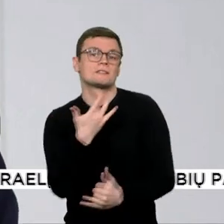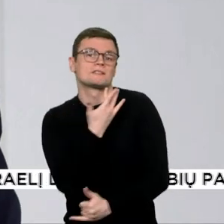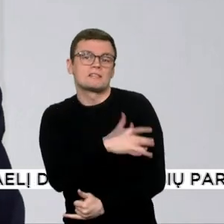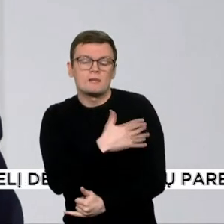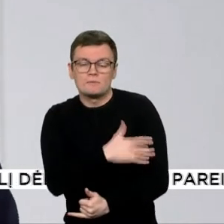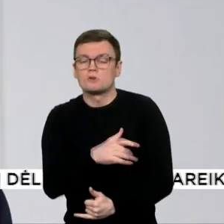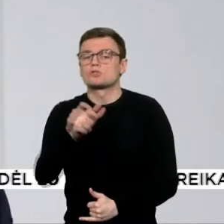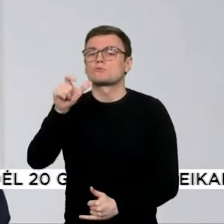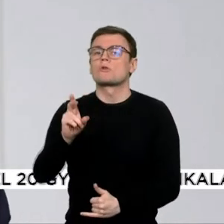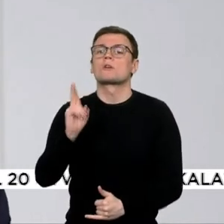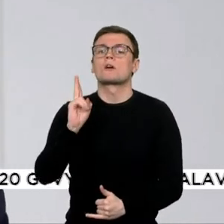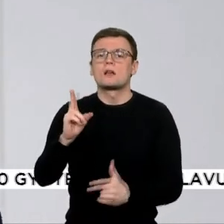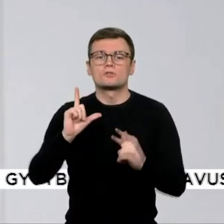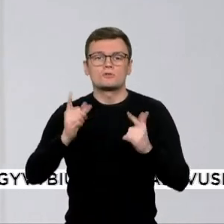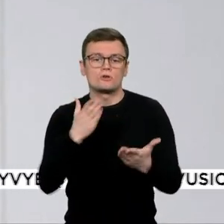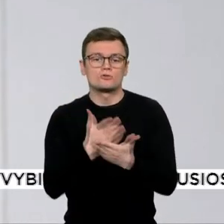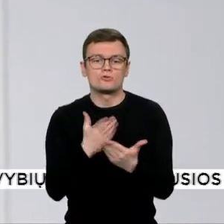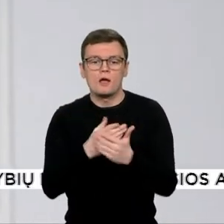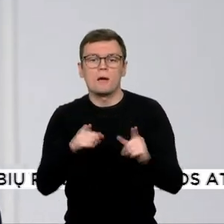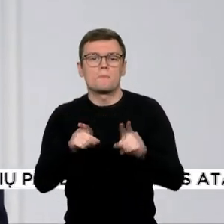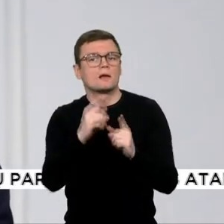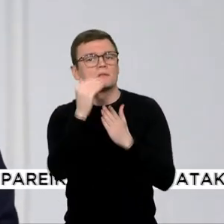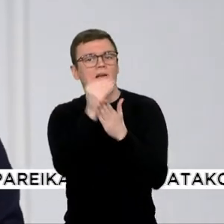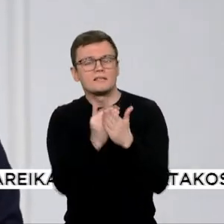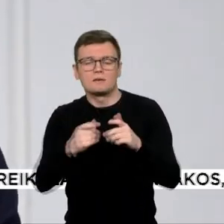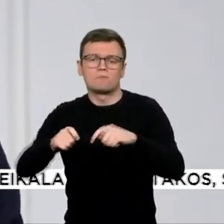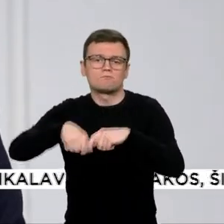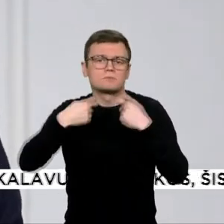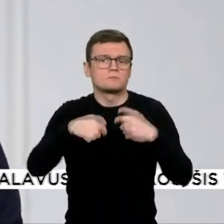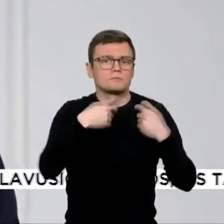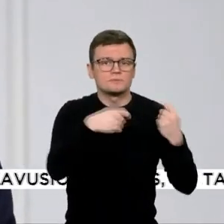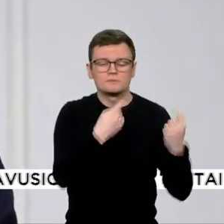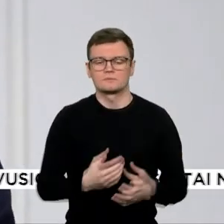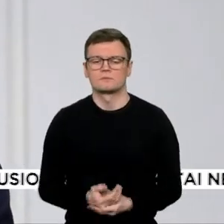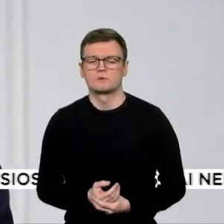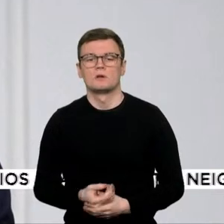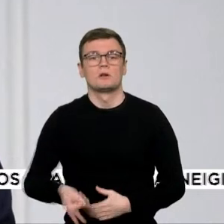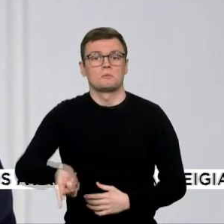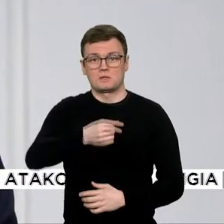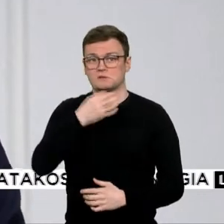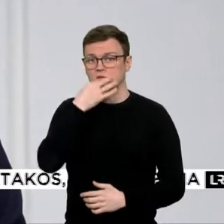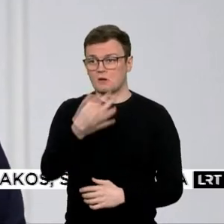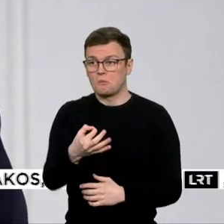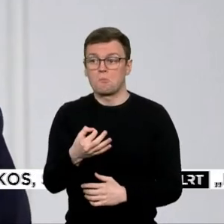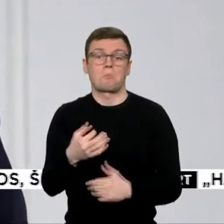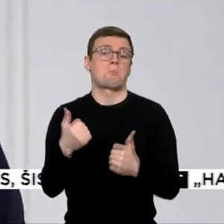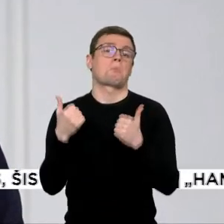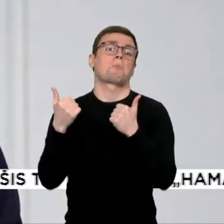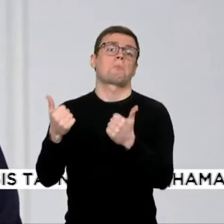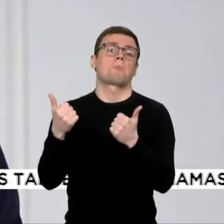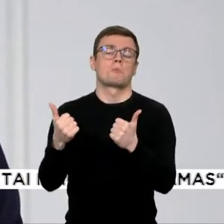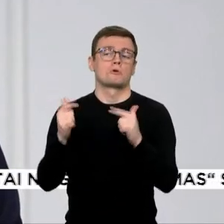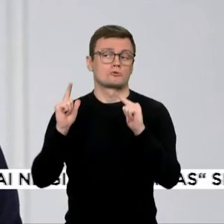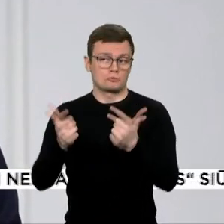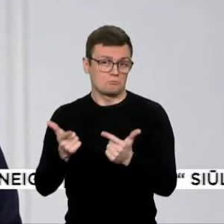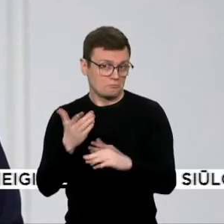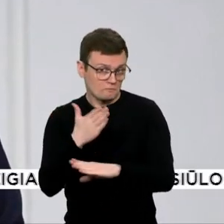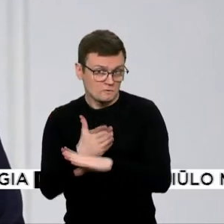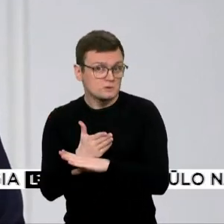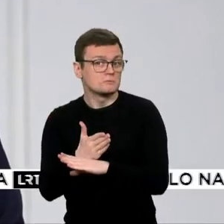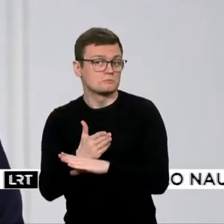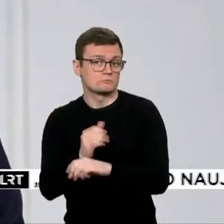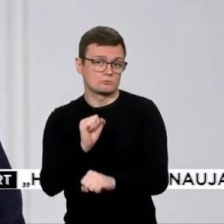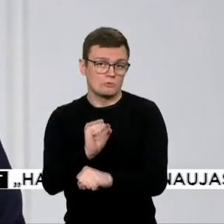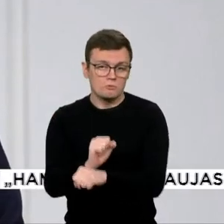jokių ribų, kuris peržingę visas mūsų nustatytas ribas, o mes sakome jam naiviai neįsiu toliau negu čia ar ten, tuomet